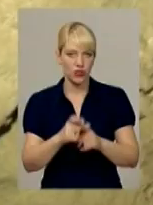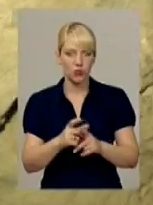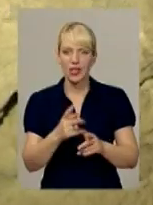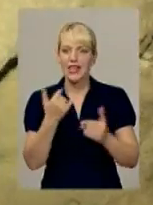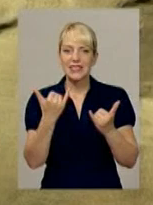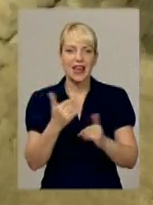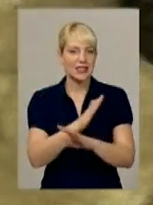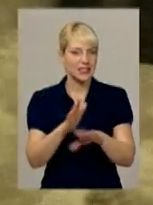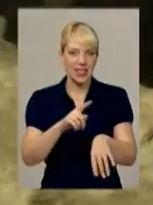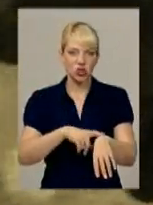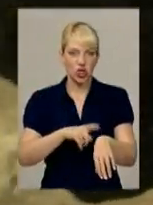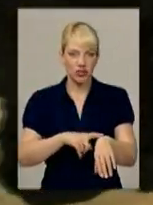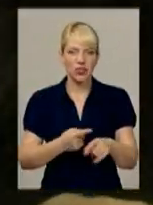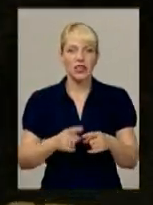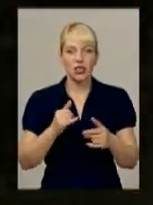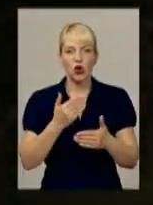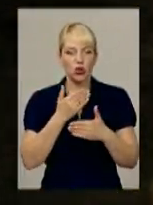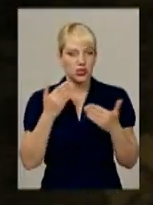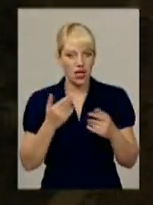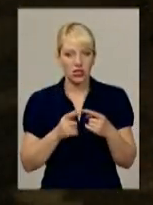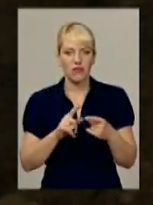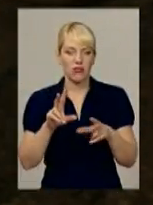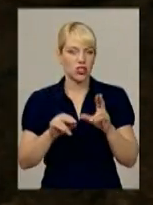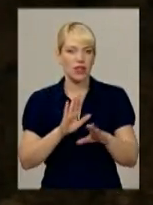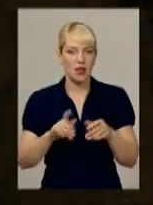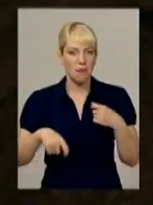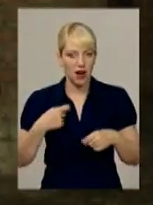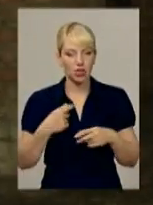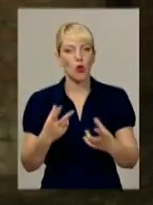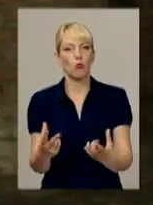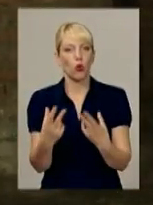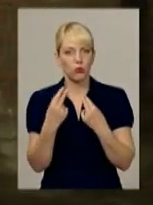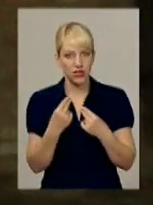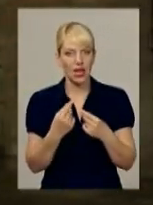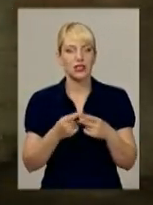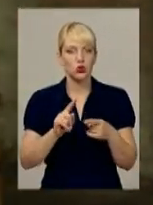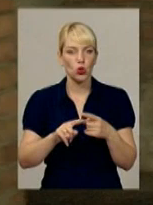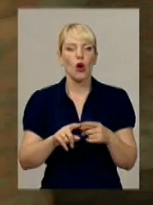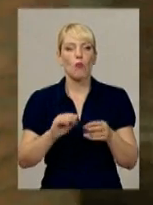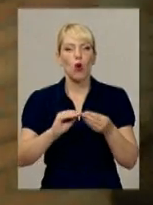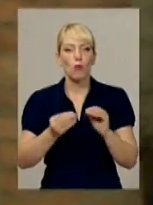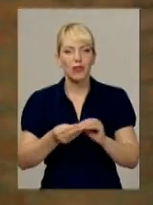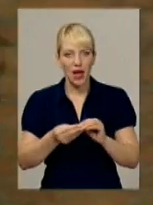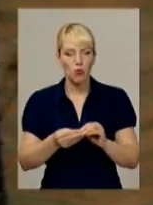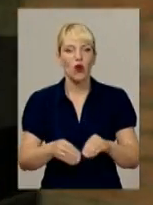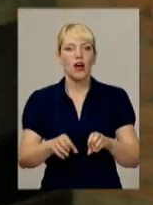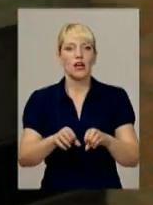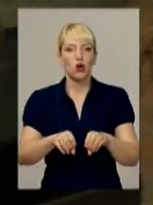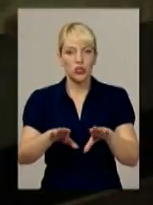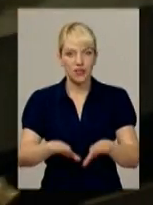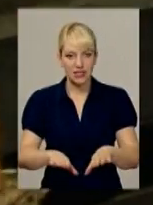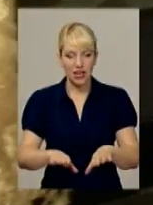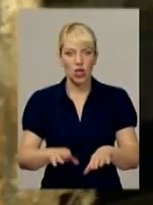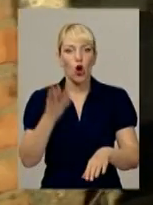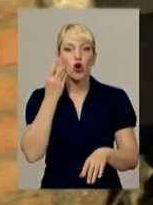візит до обласної влади настоятель храму вважає немарним. Йому все ж пообіцяли проблему розв'язати. Ще правда, коли це станеться, дати не